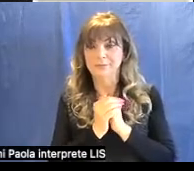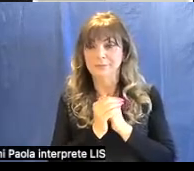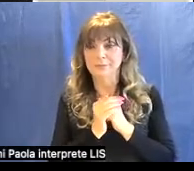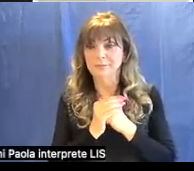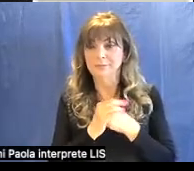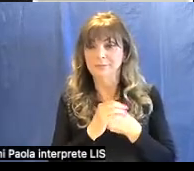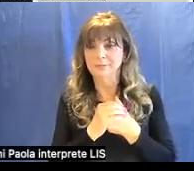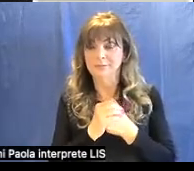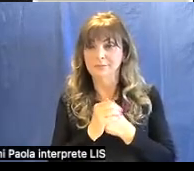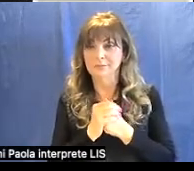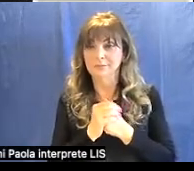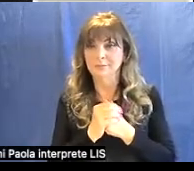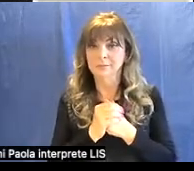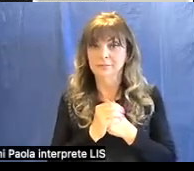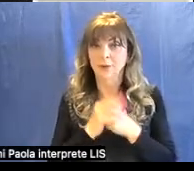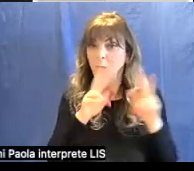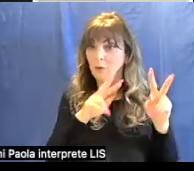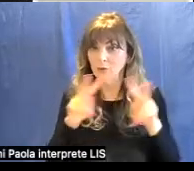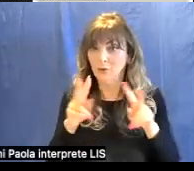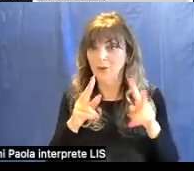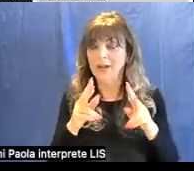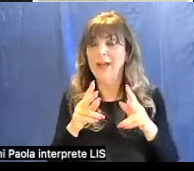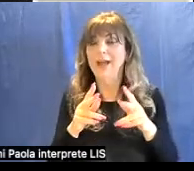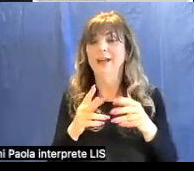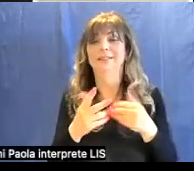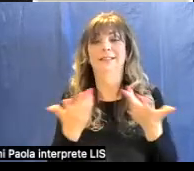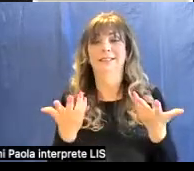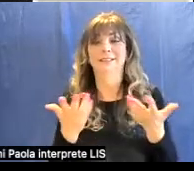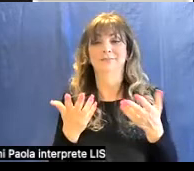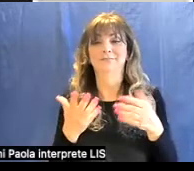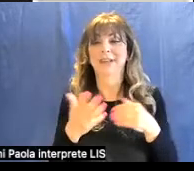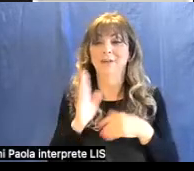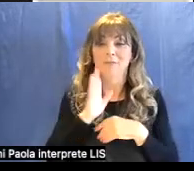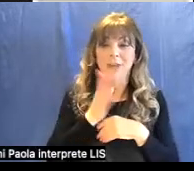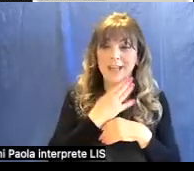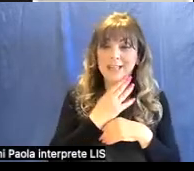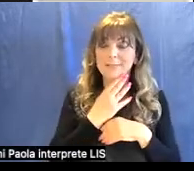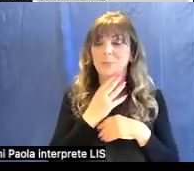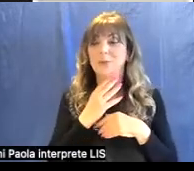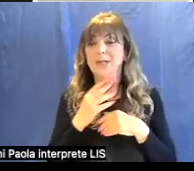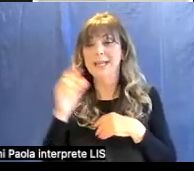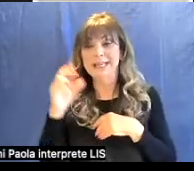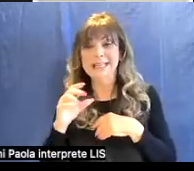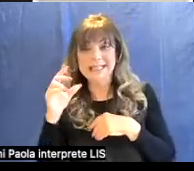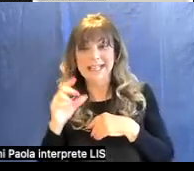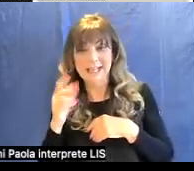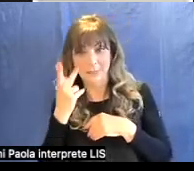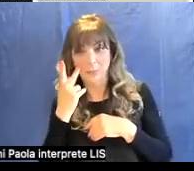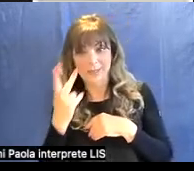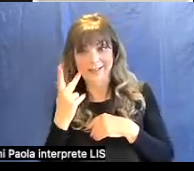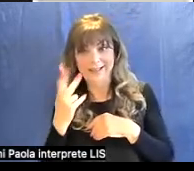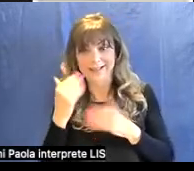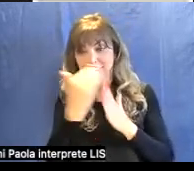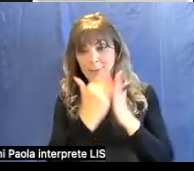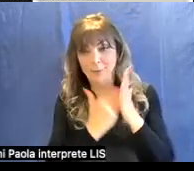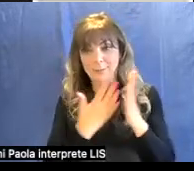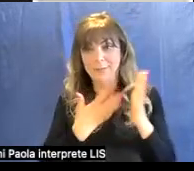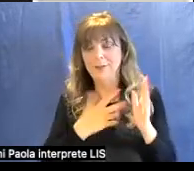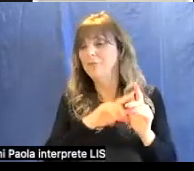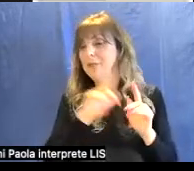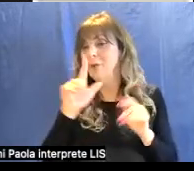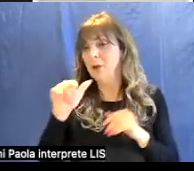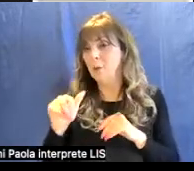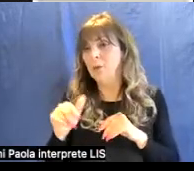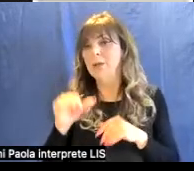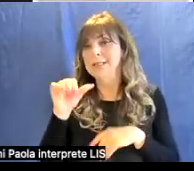e controllate anche i nostri canali social di Facebook e di Instagram e fino a luglio, tutti